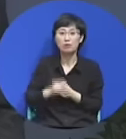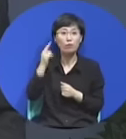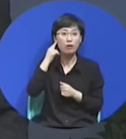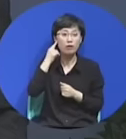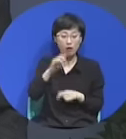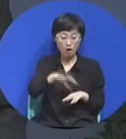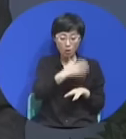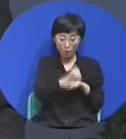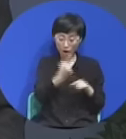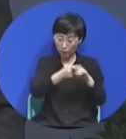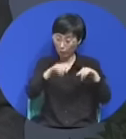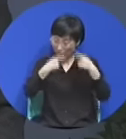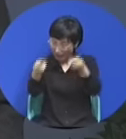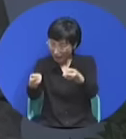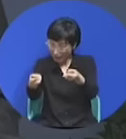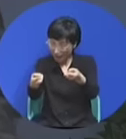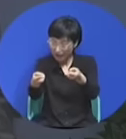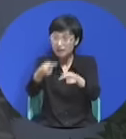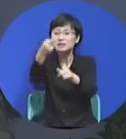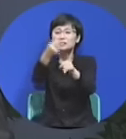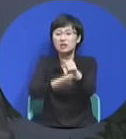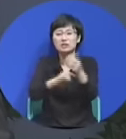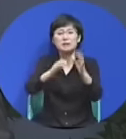교회 다 나와야 되니까 전도할 필요가 없죠.